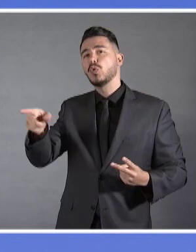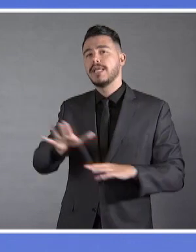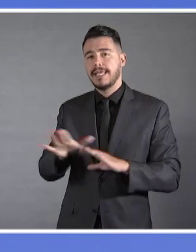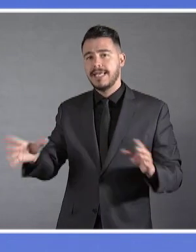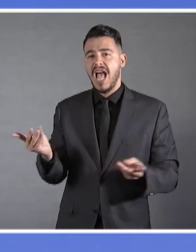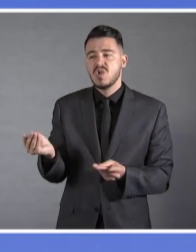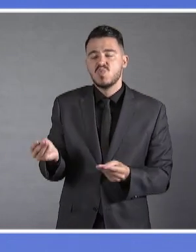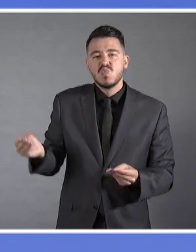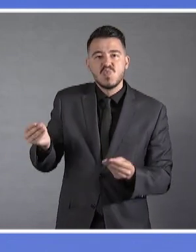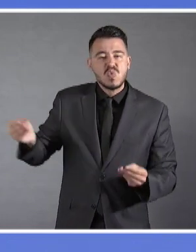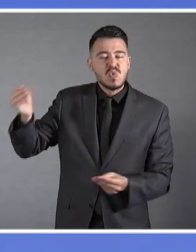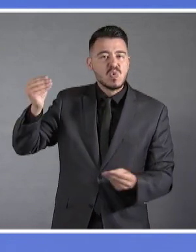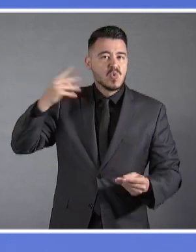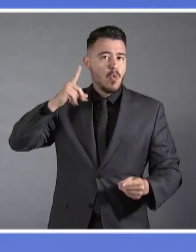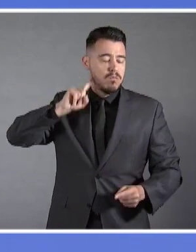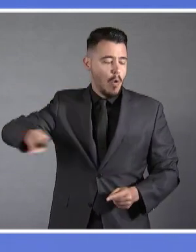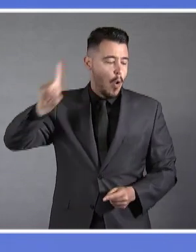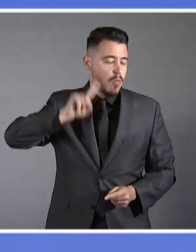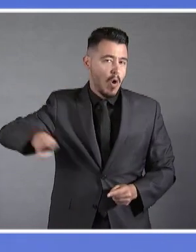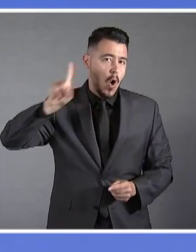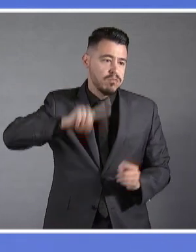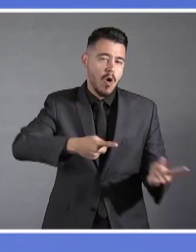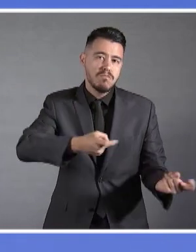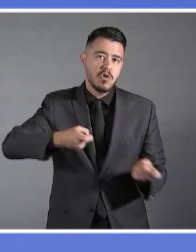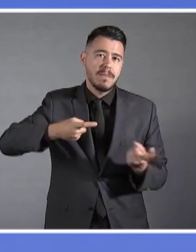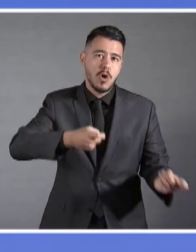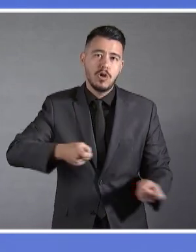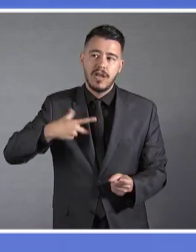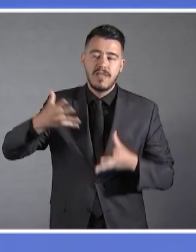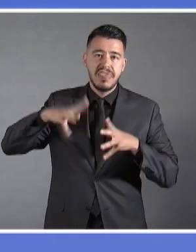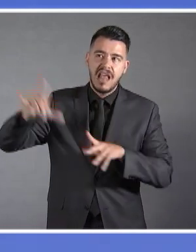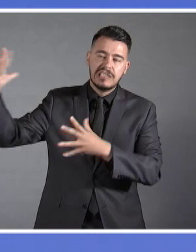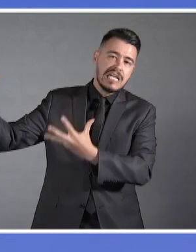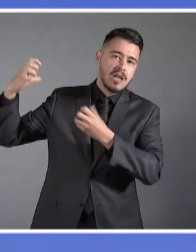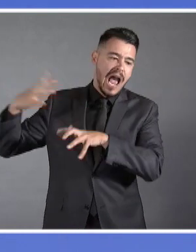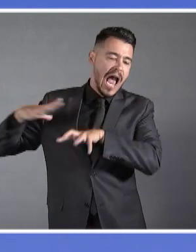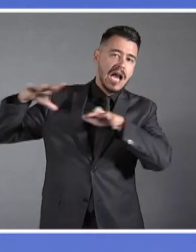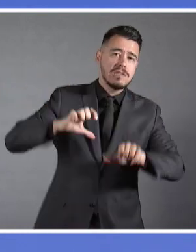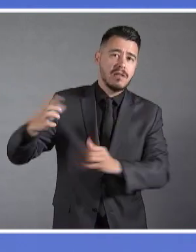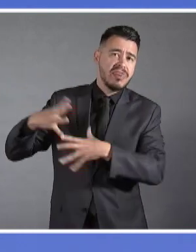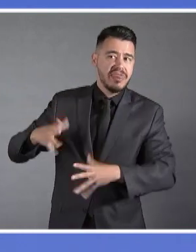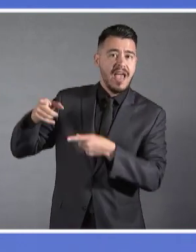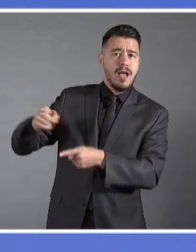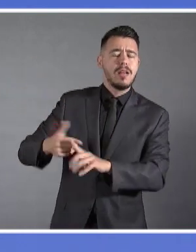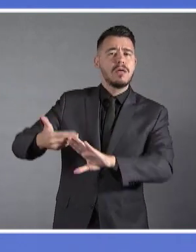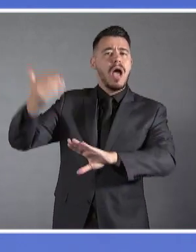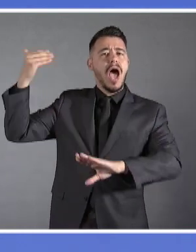με απροκάλυπτη αμφισβήτηση ακόμα και της εθνικής μας κυριαρχίας, κάτι που δεν συνέβαινε στο παρελθόν.